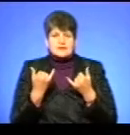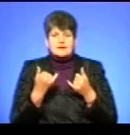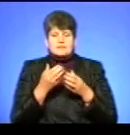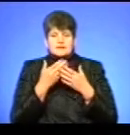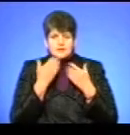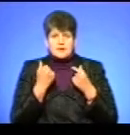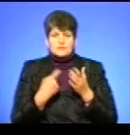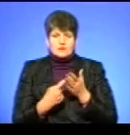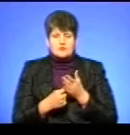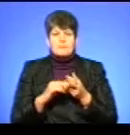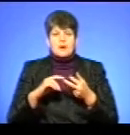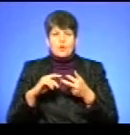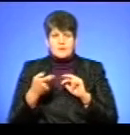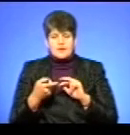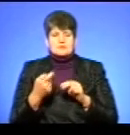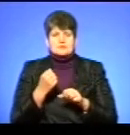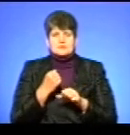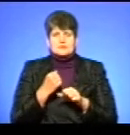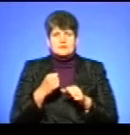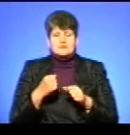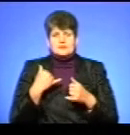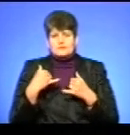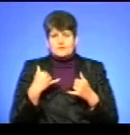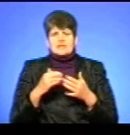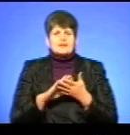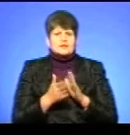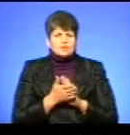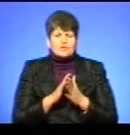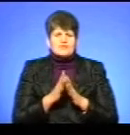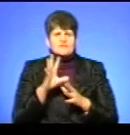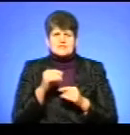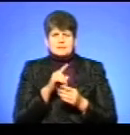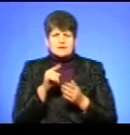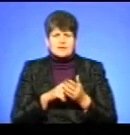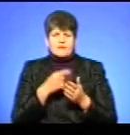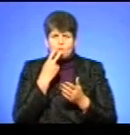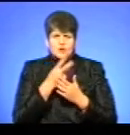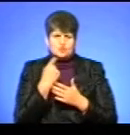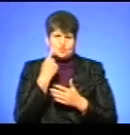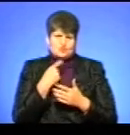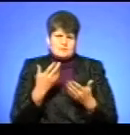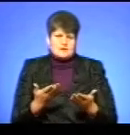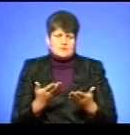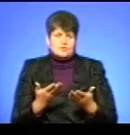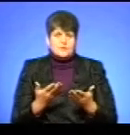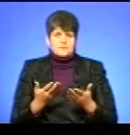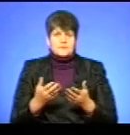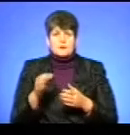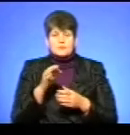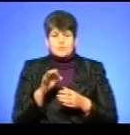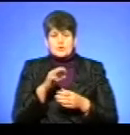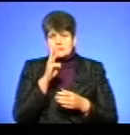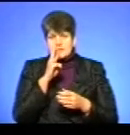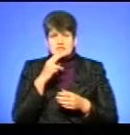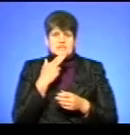докажу. Ми обміняємося в робочому порядку, давайте домовимося. І всі питання я вам покажу особисто. Я вам покажу про ту зарплату за